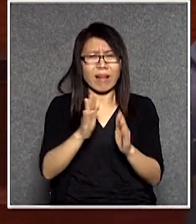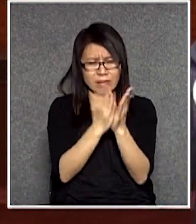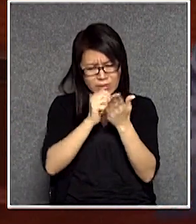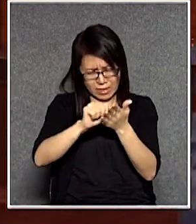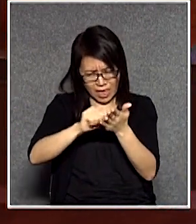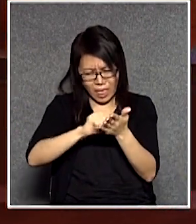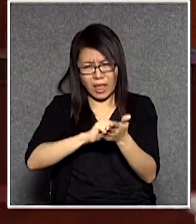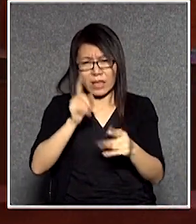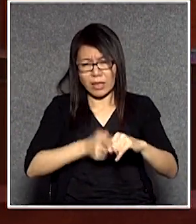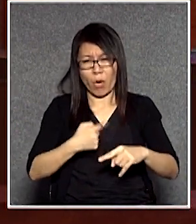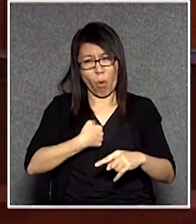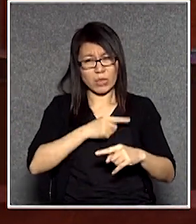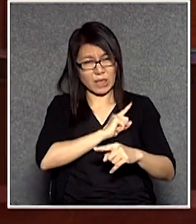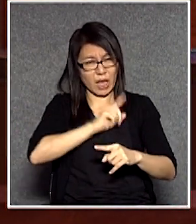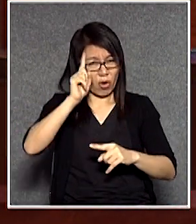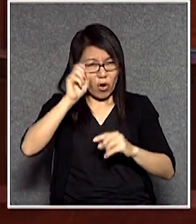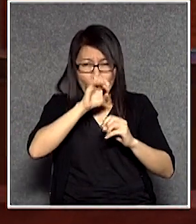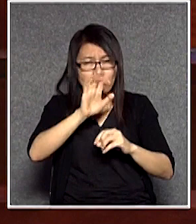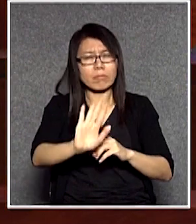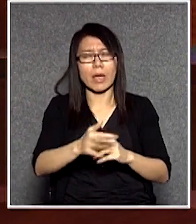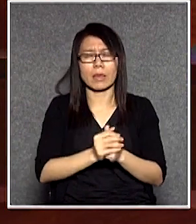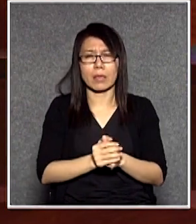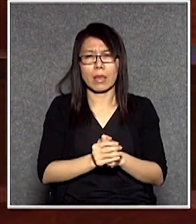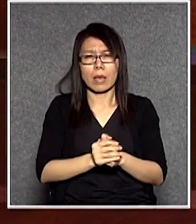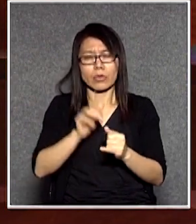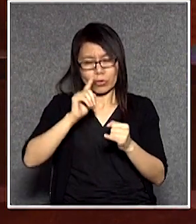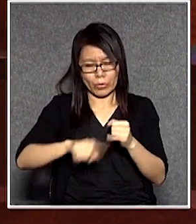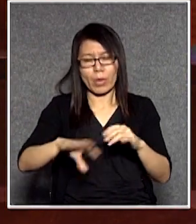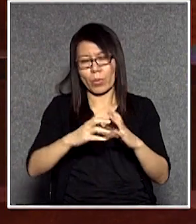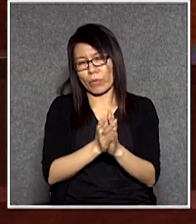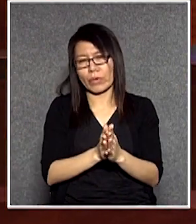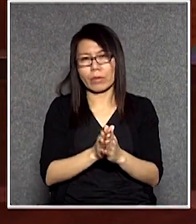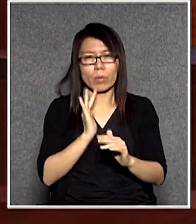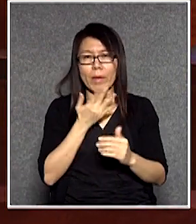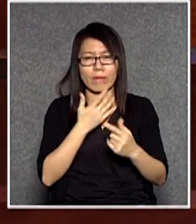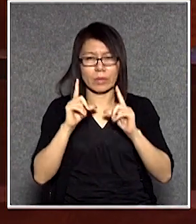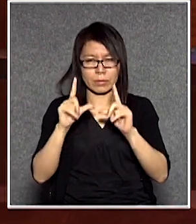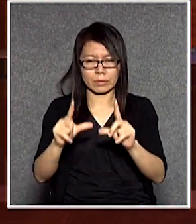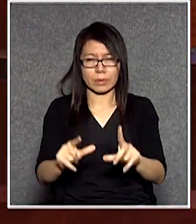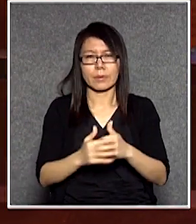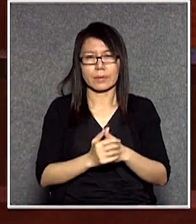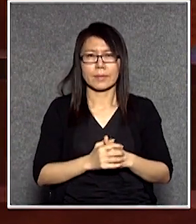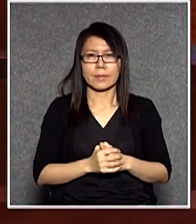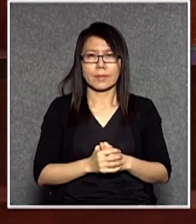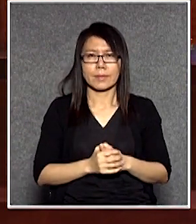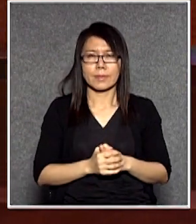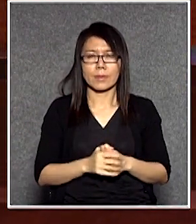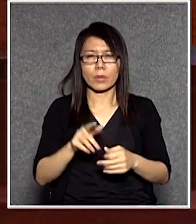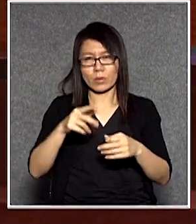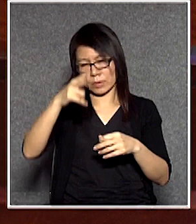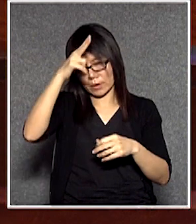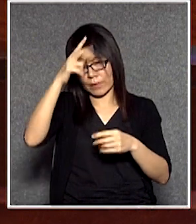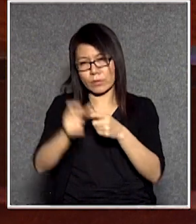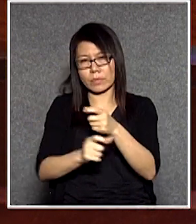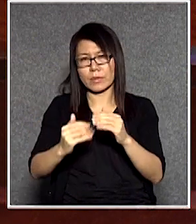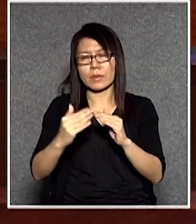不是我來講的所以這個總結部分呢我沒有辦法不要回經胡蘇仔那個《難